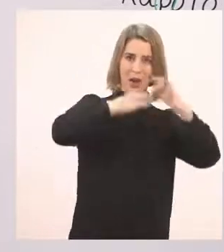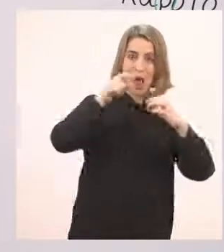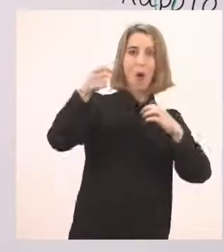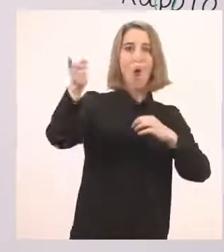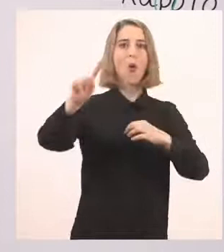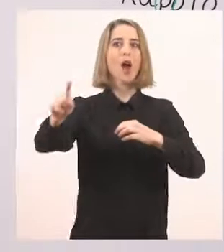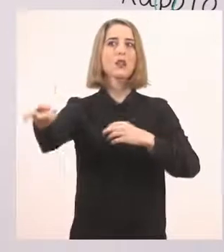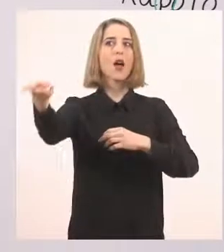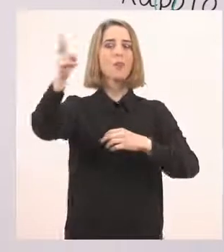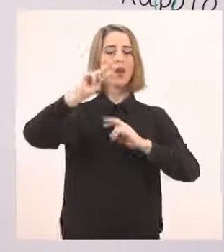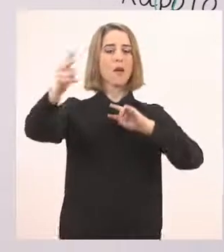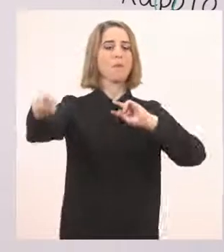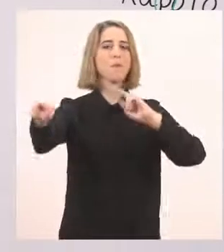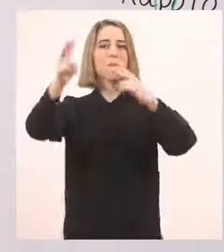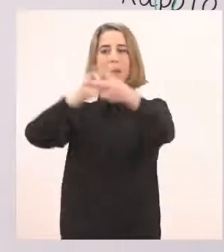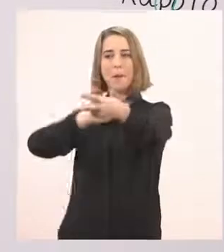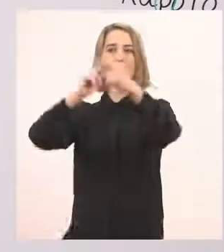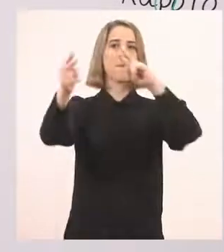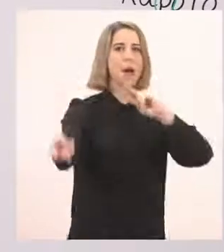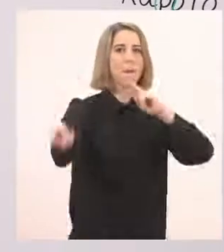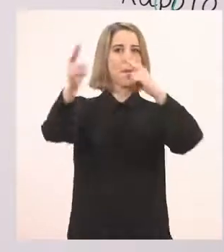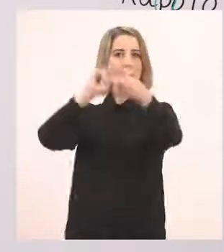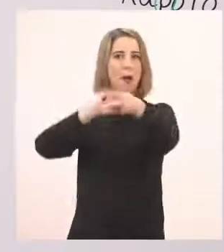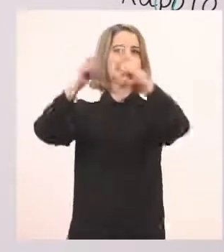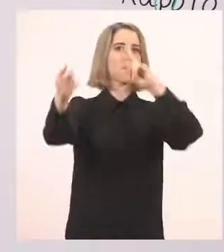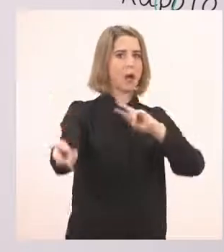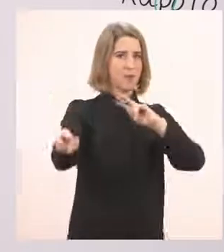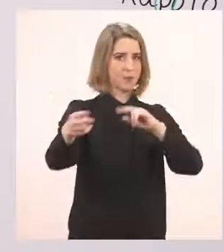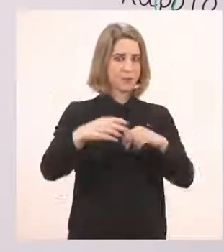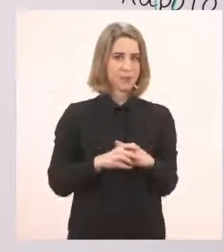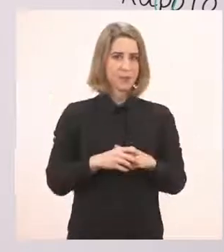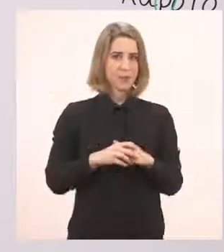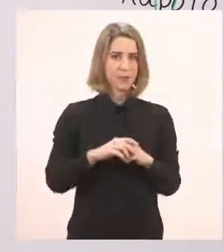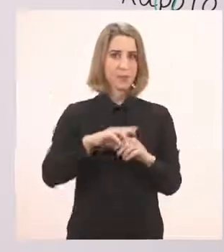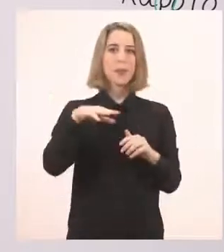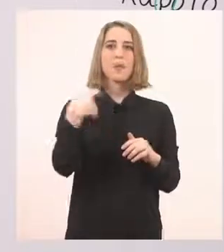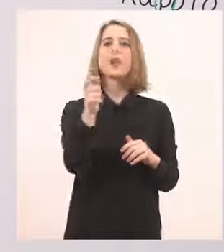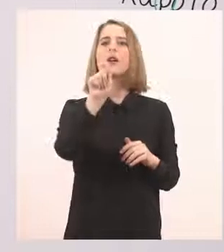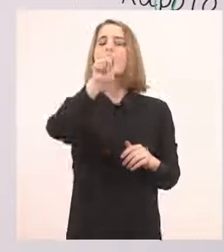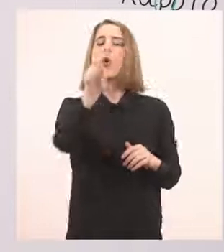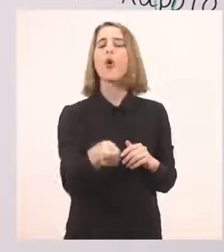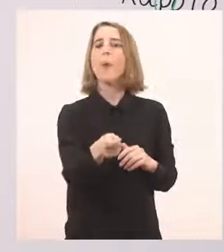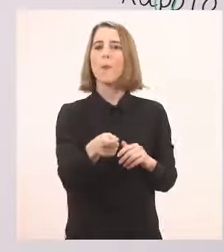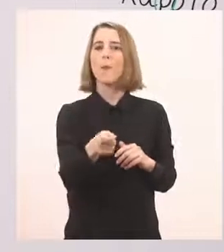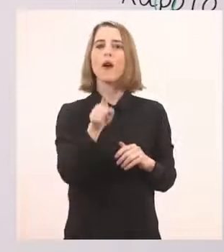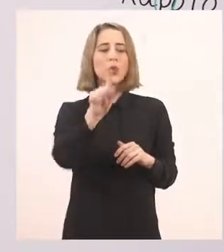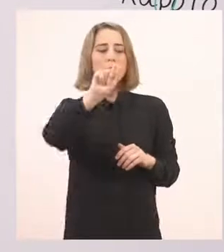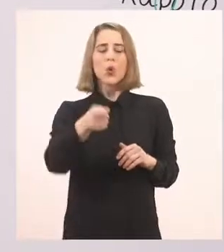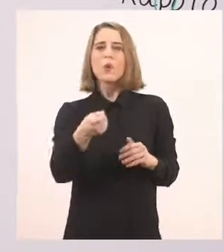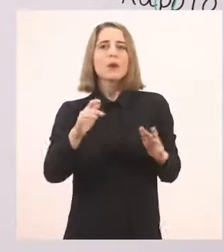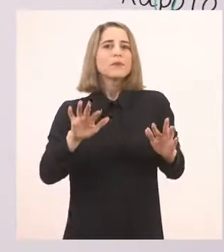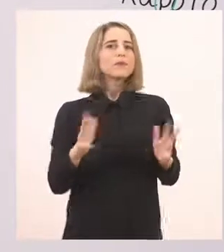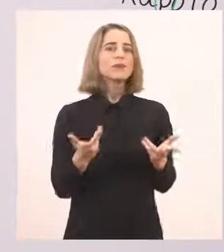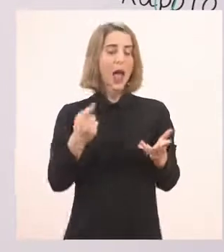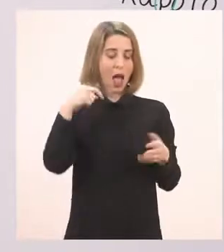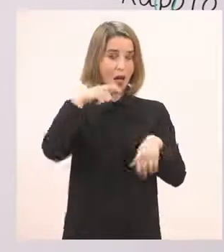μιλάει ο επόμενος. Συνεχίζουμε. Ποιο είναι αυτό το σημαδάκι. Το κόμμα. Τι κάνει το κόμμα,